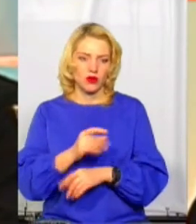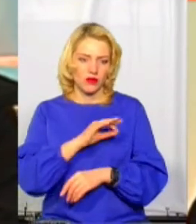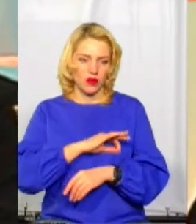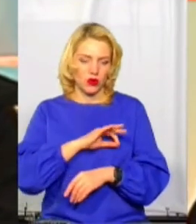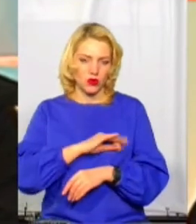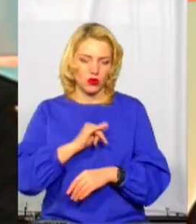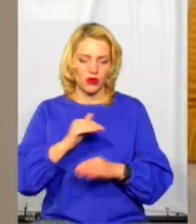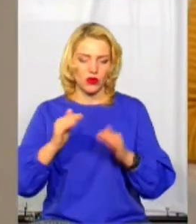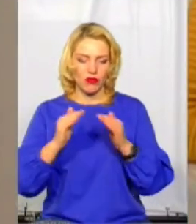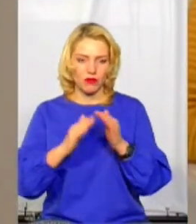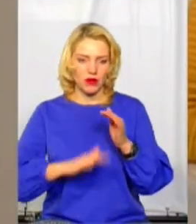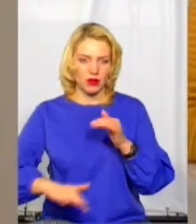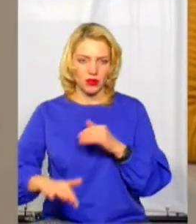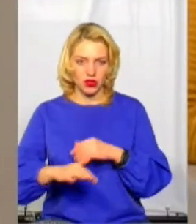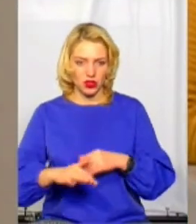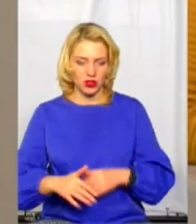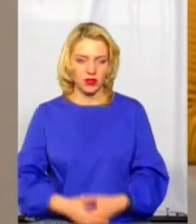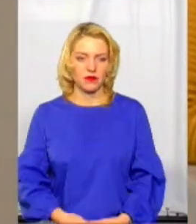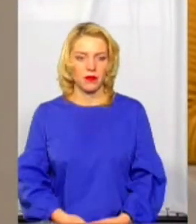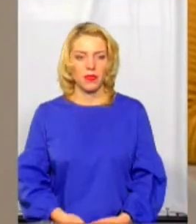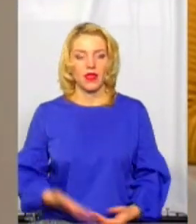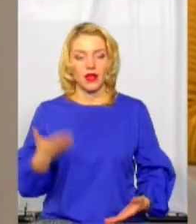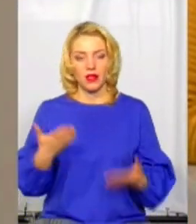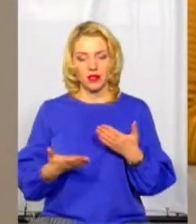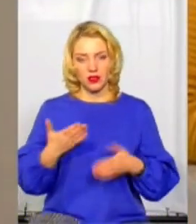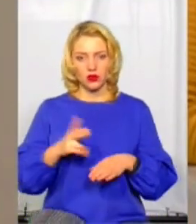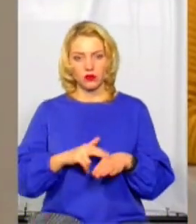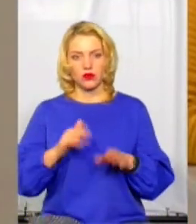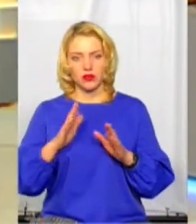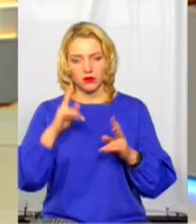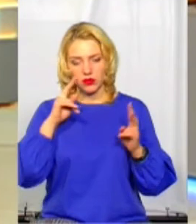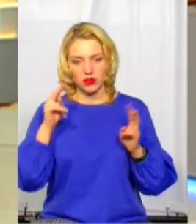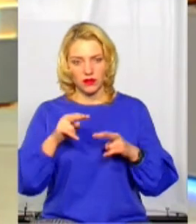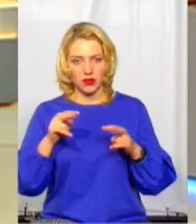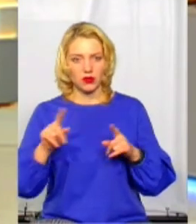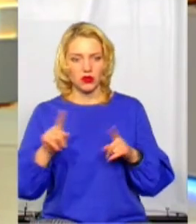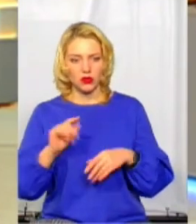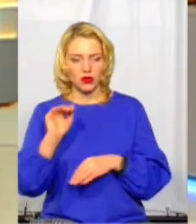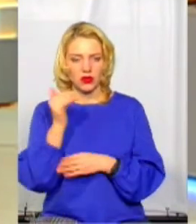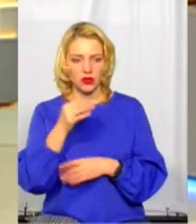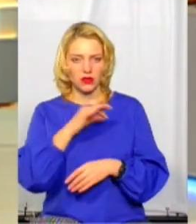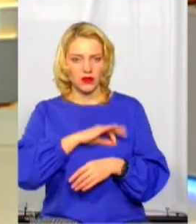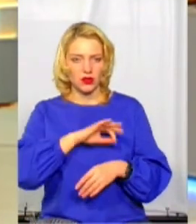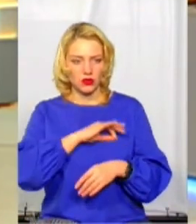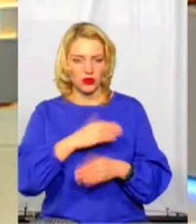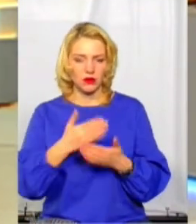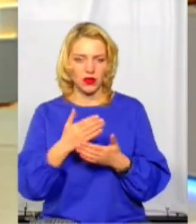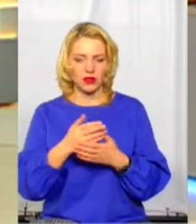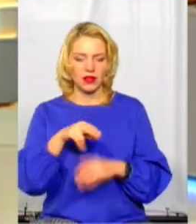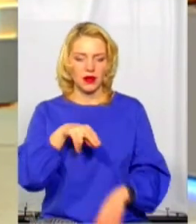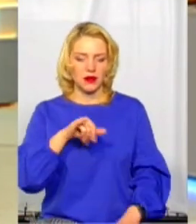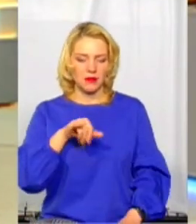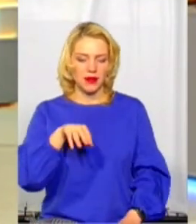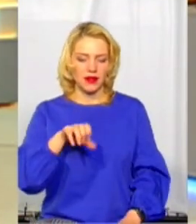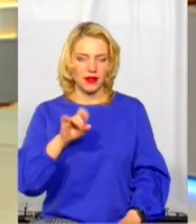приміщеннях в цілому. Пані Альона, якщо поліція стане свідком, що там дитина чи доросла використовує ту саму петарду, які